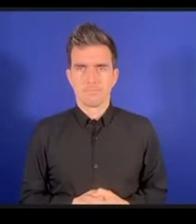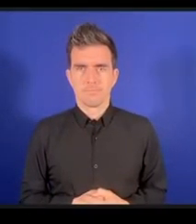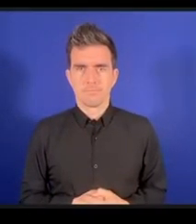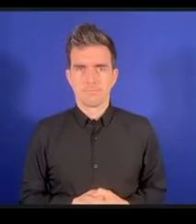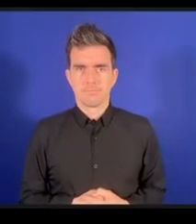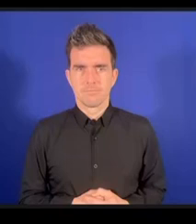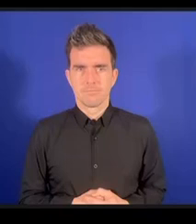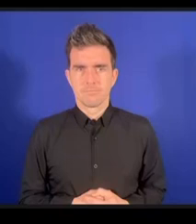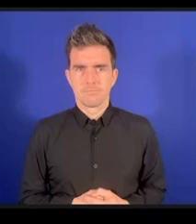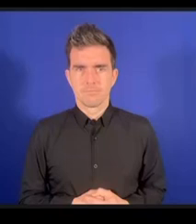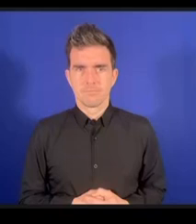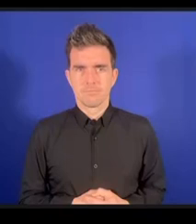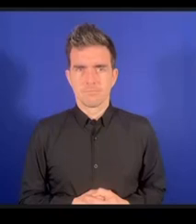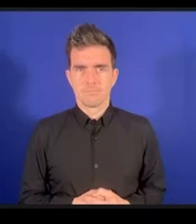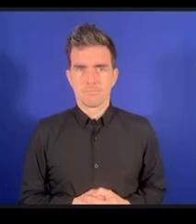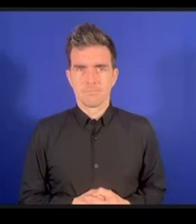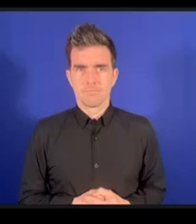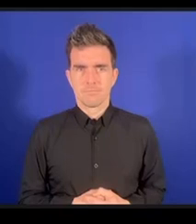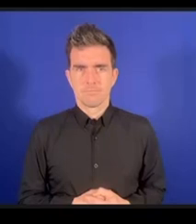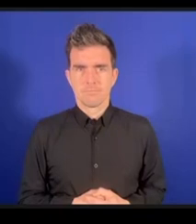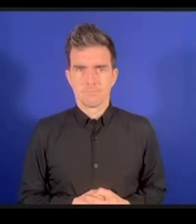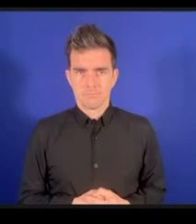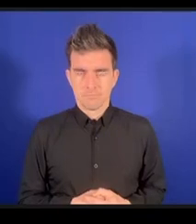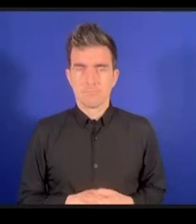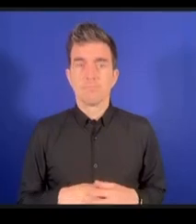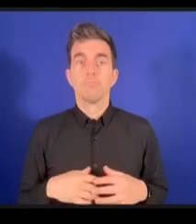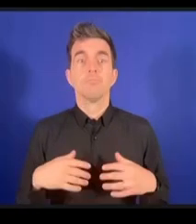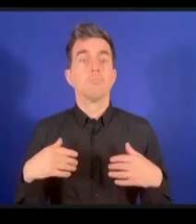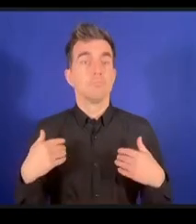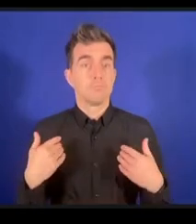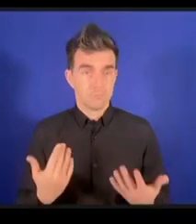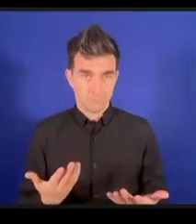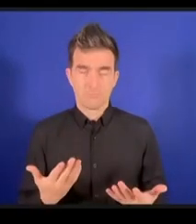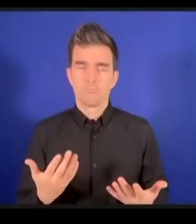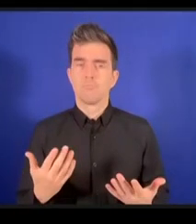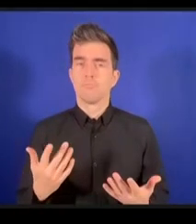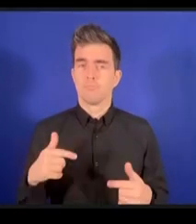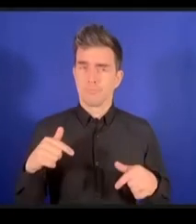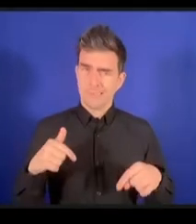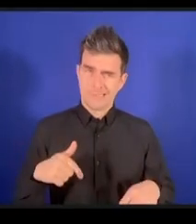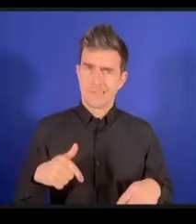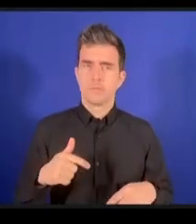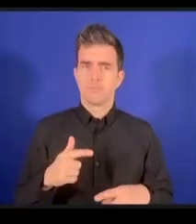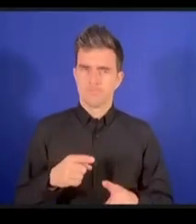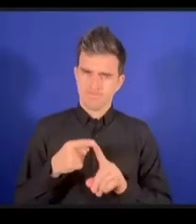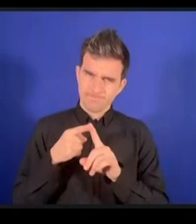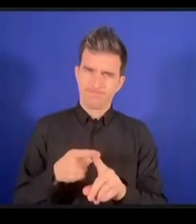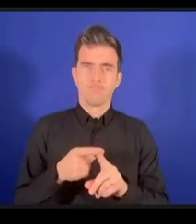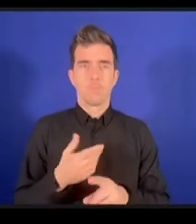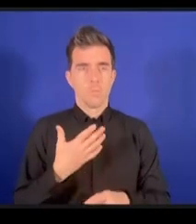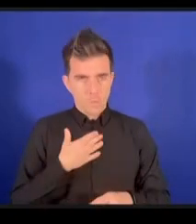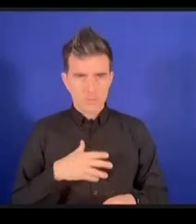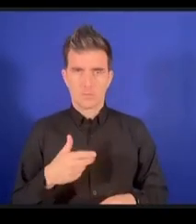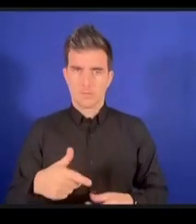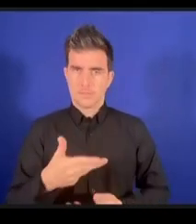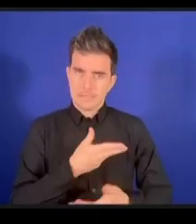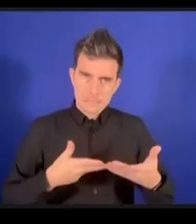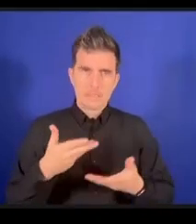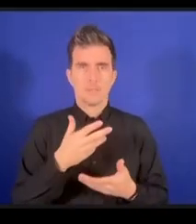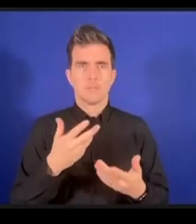notre objectif c'était de faire en sorte que cette session soit le plus interactive possible donc on a besoin de vous